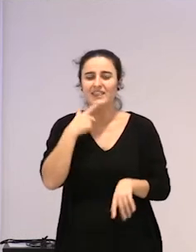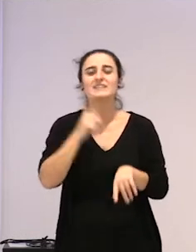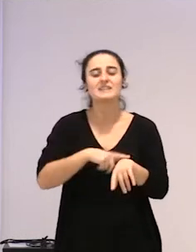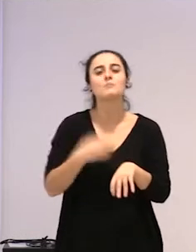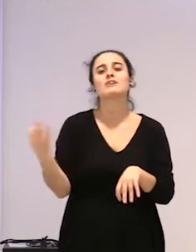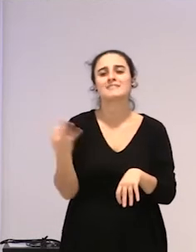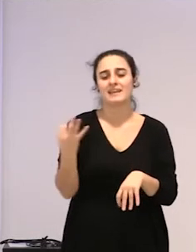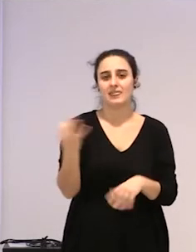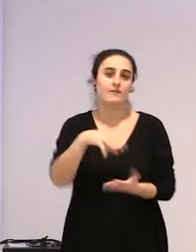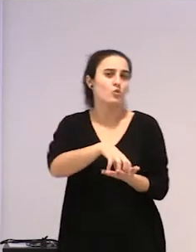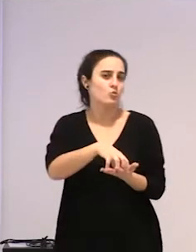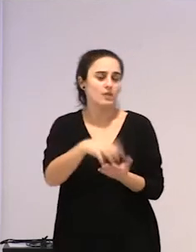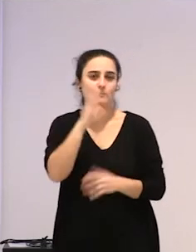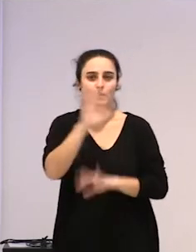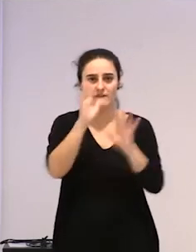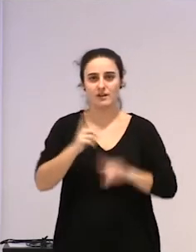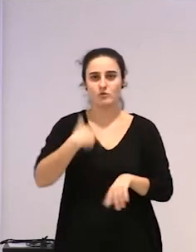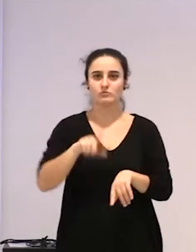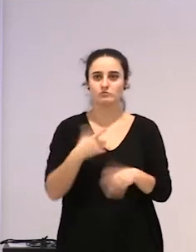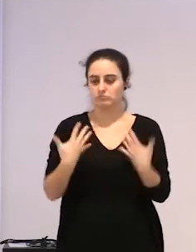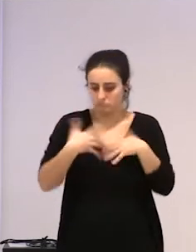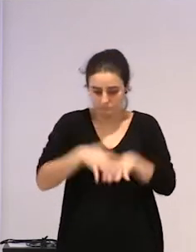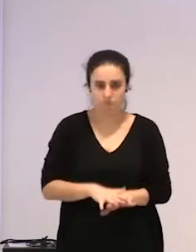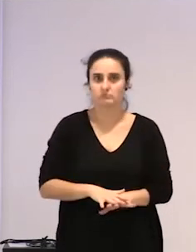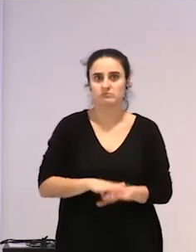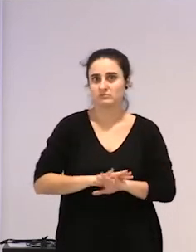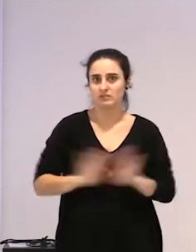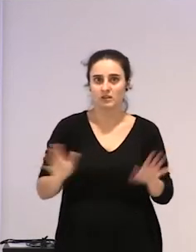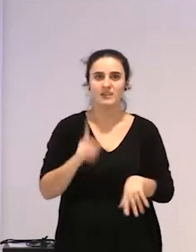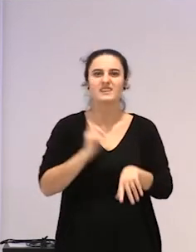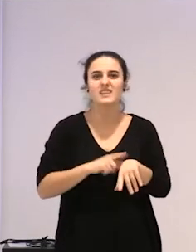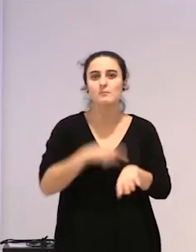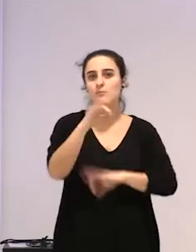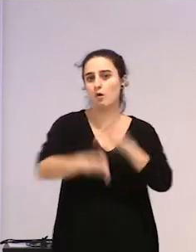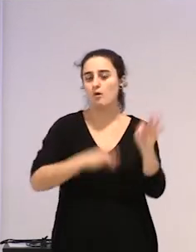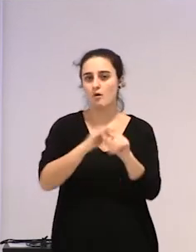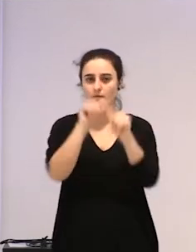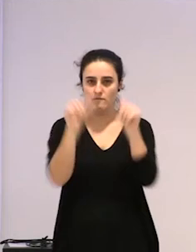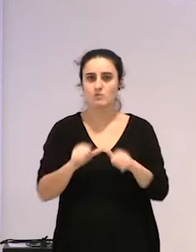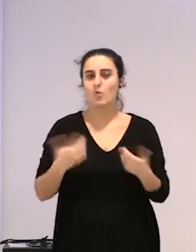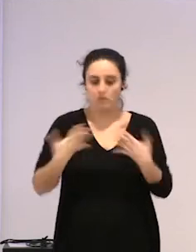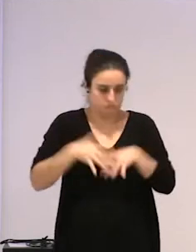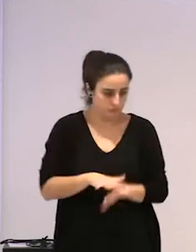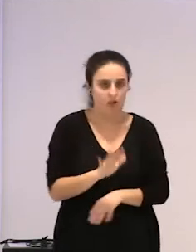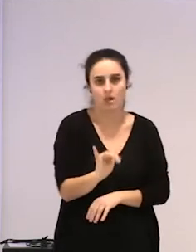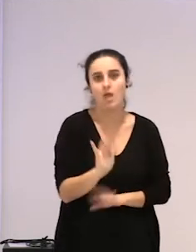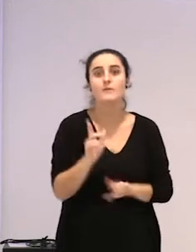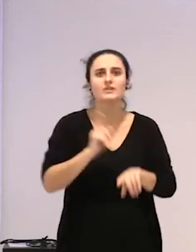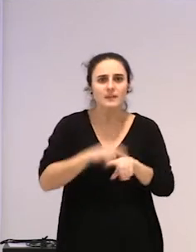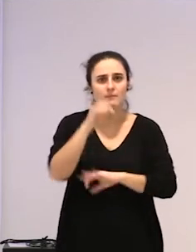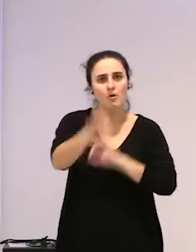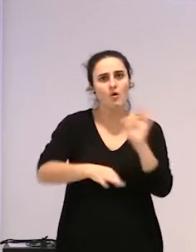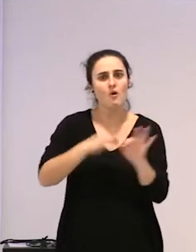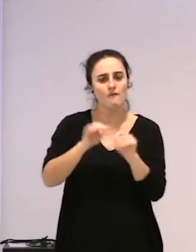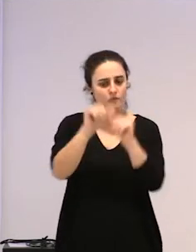jarri behar dugu, ez? askenean, oso barnera duta daukagulako, gaur egun, denbora antolatzeko daukagun modua, baina, denbora antolatzeko modu hori,